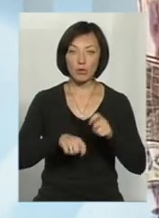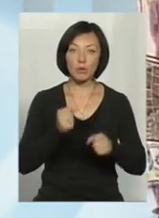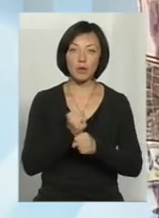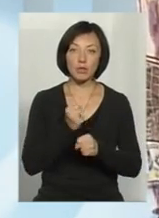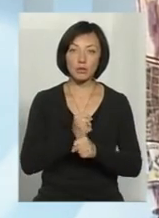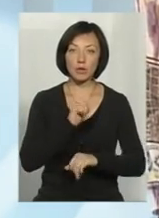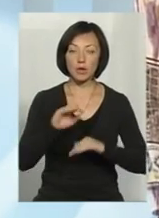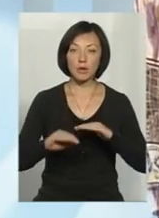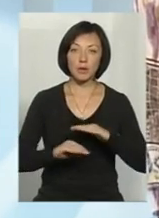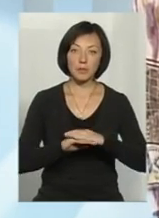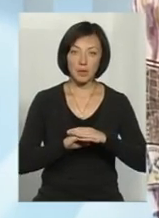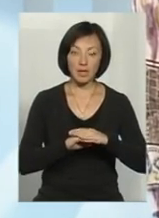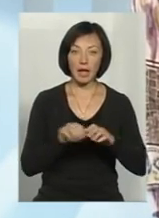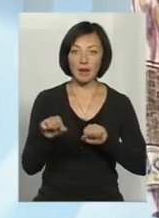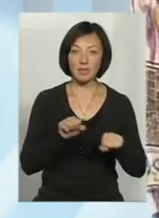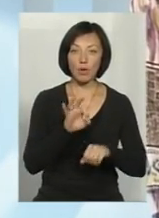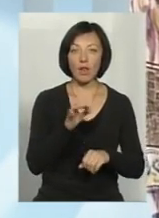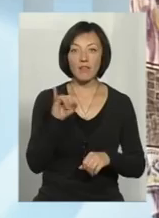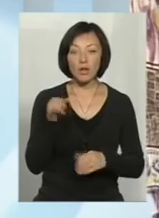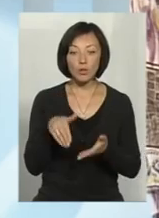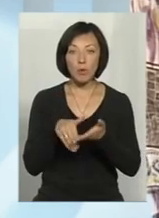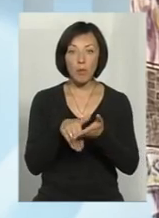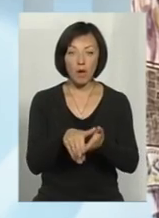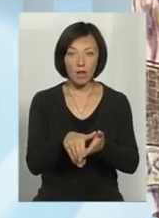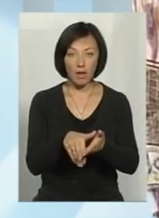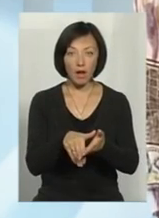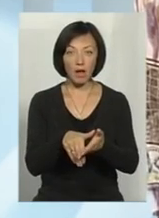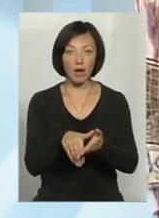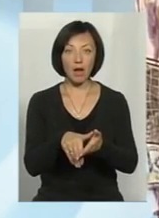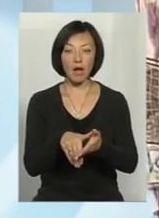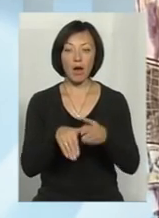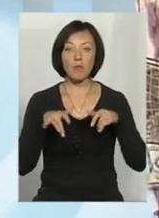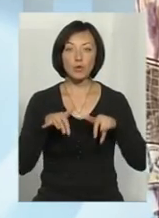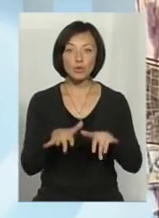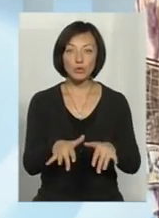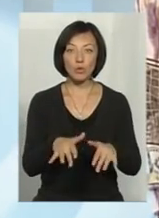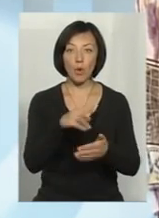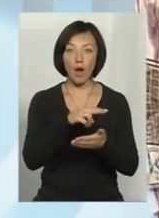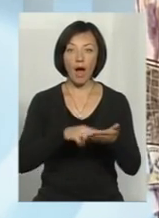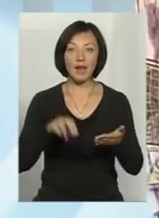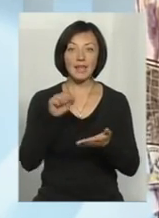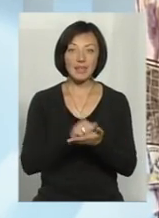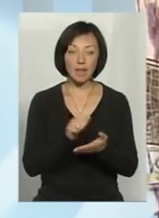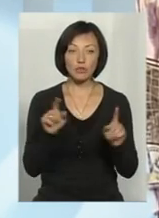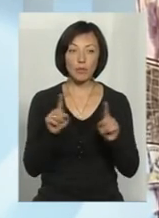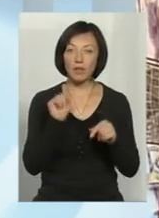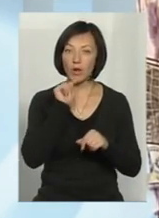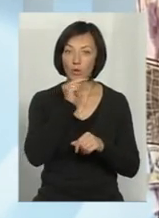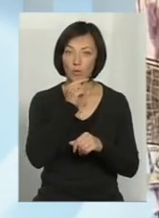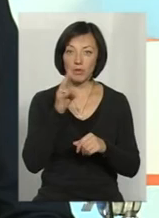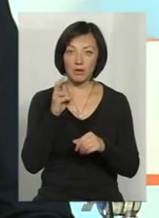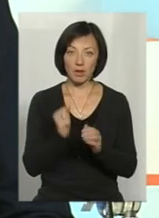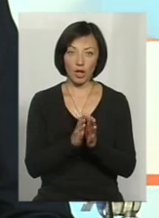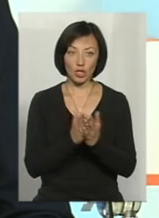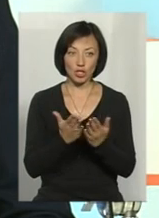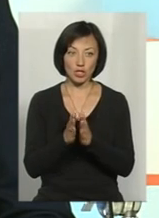керівництвом Олега Івановича, допомогла пройти цю процедуру акредитації, щоб не економити на книжках.